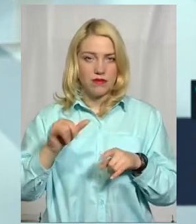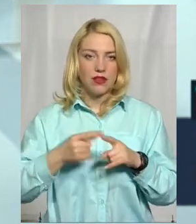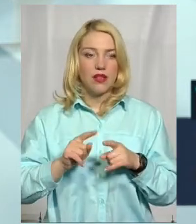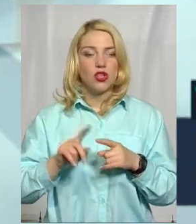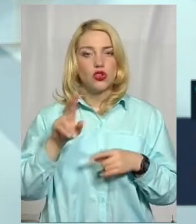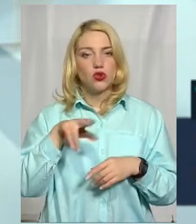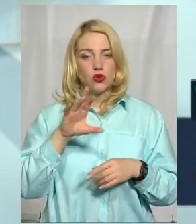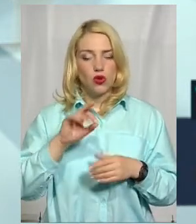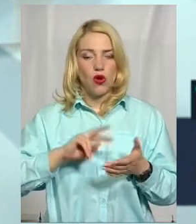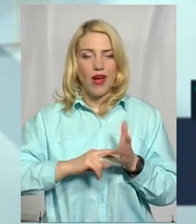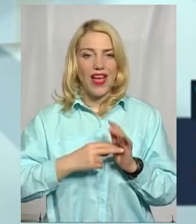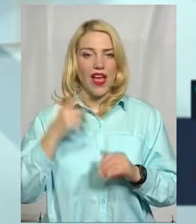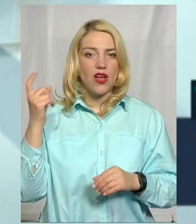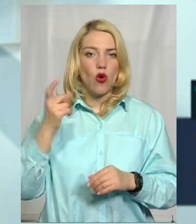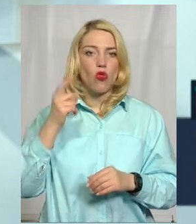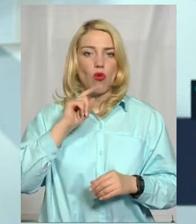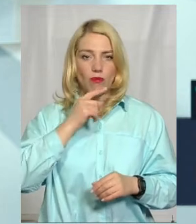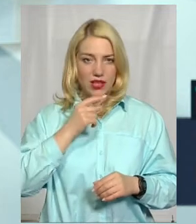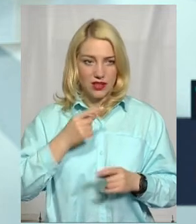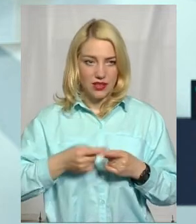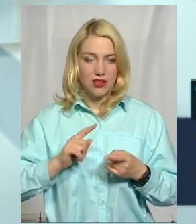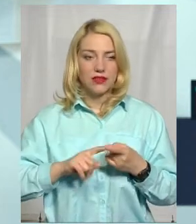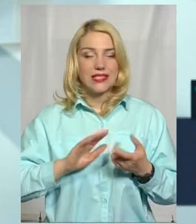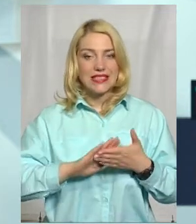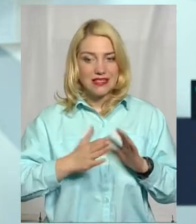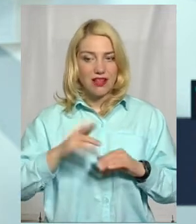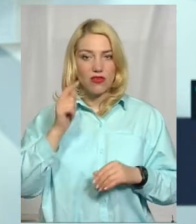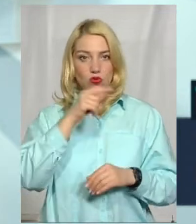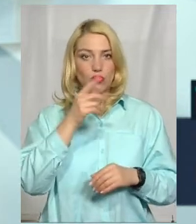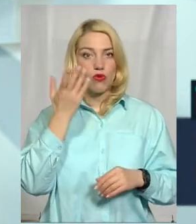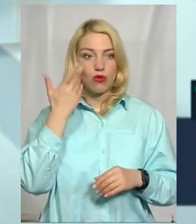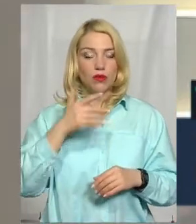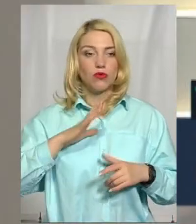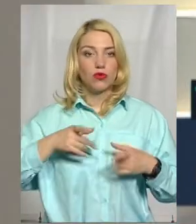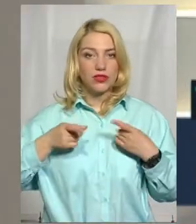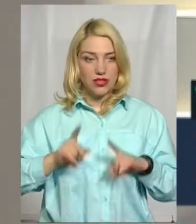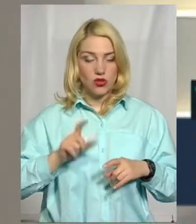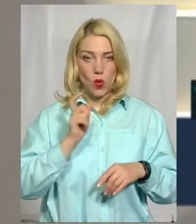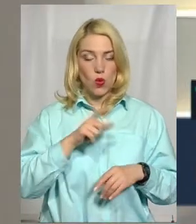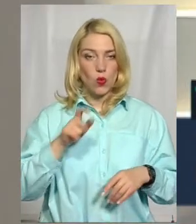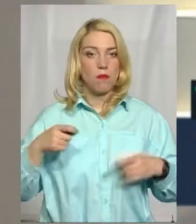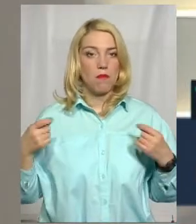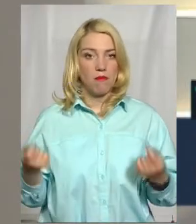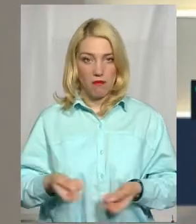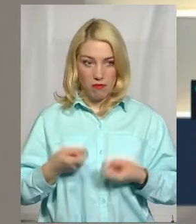економіки, станом на той момент, коли ми розмовляли, коли дійсно пасажиропотоку було небагато,